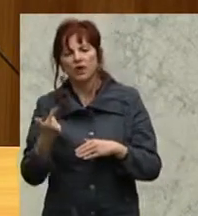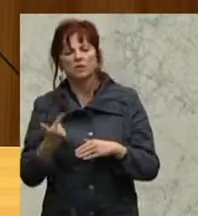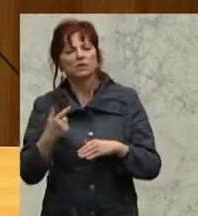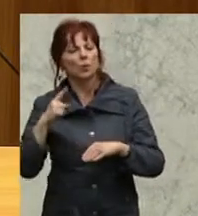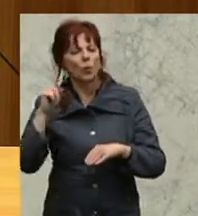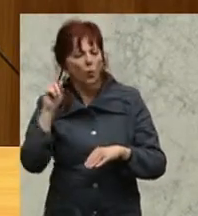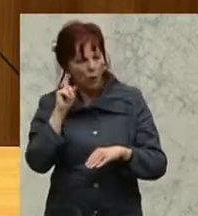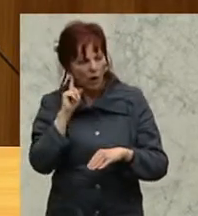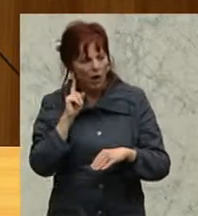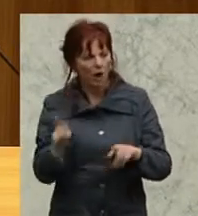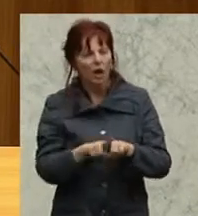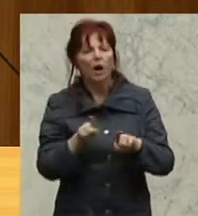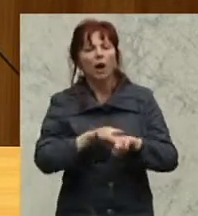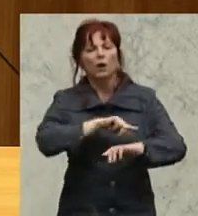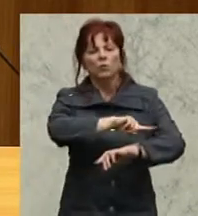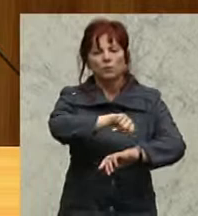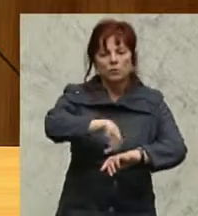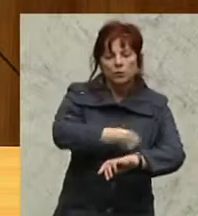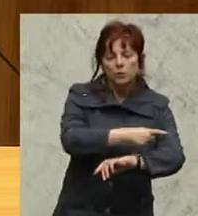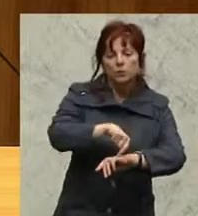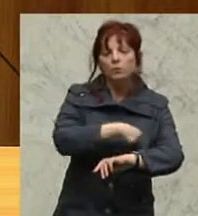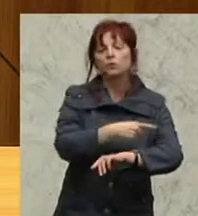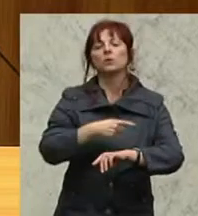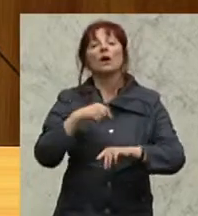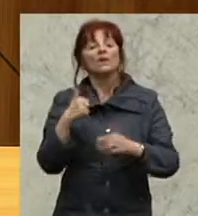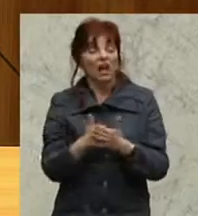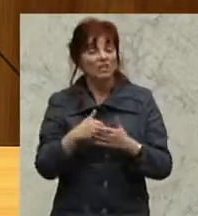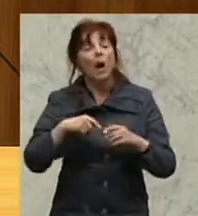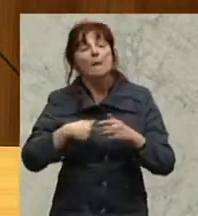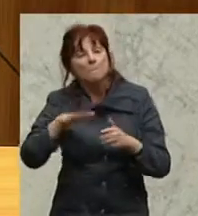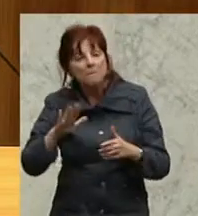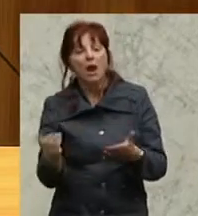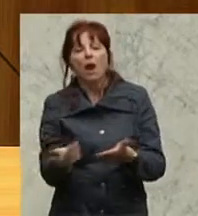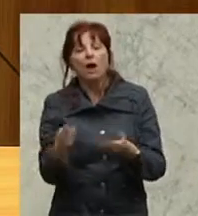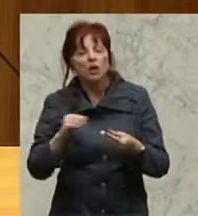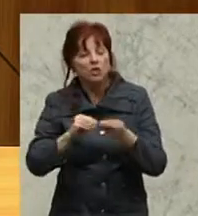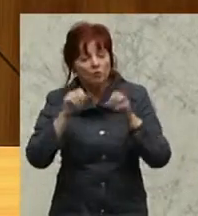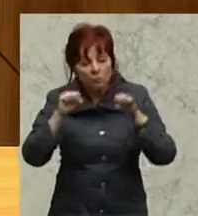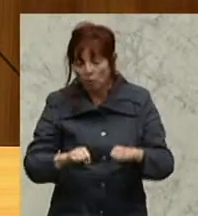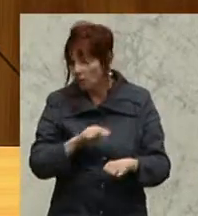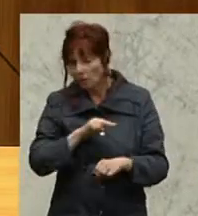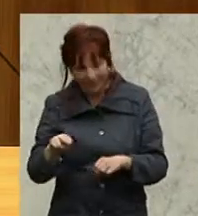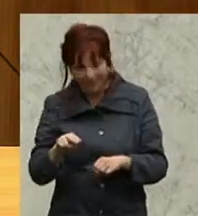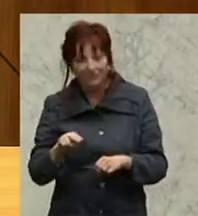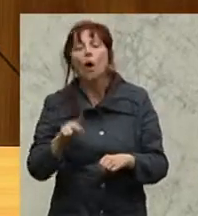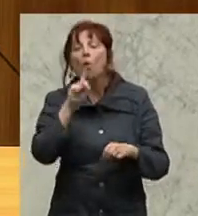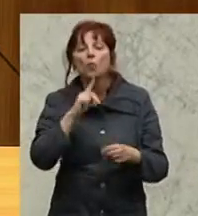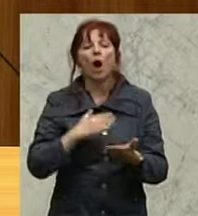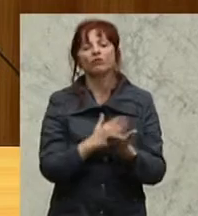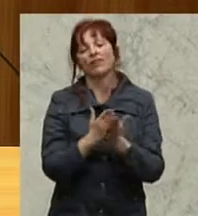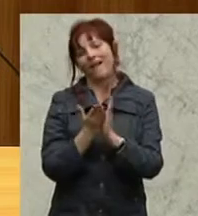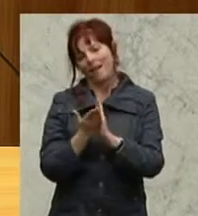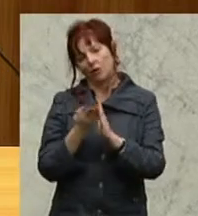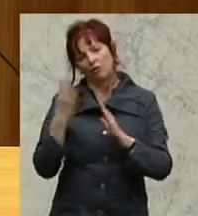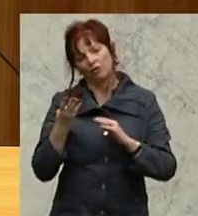größer ist und er verteilt sich nur auf diese sieben Tage unter mal 24 Stunden. Das ist nicht anders. Das ist halt einmal so. Und in jenen